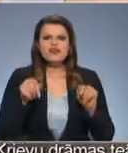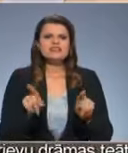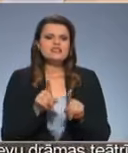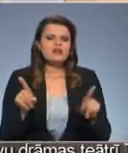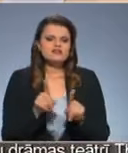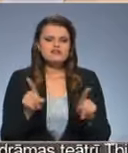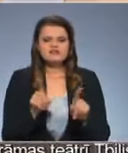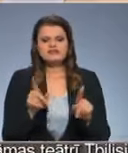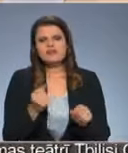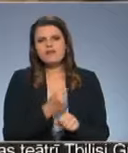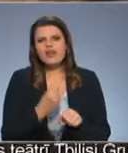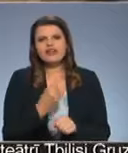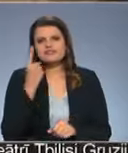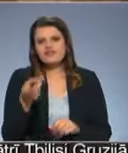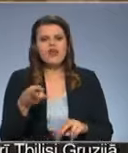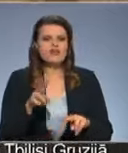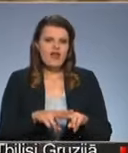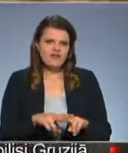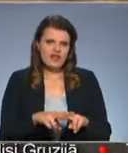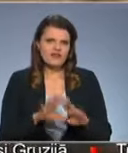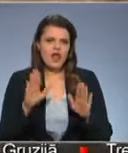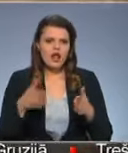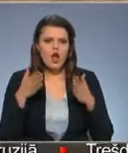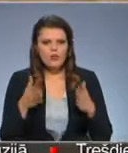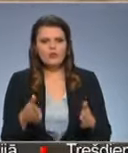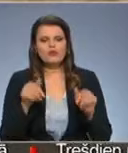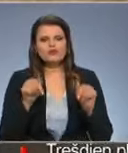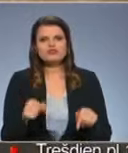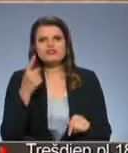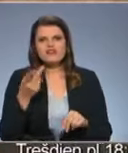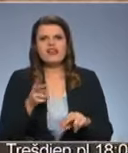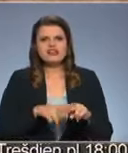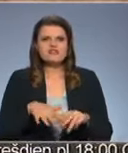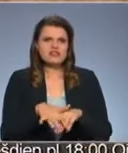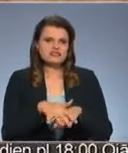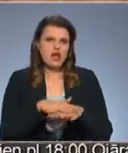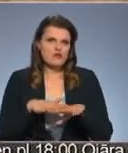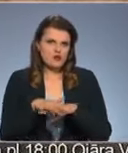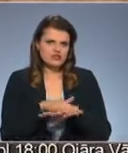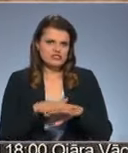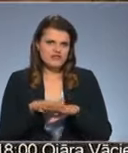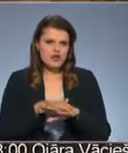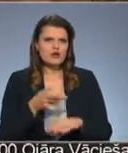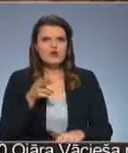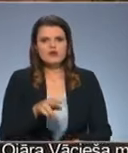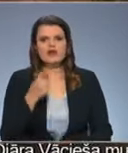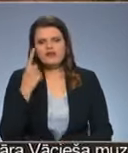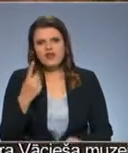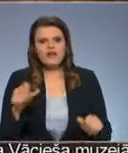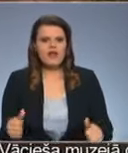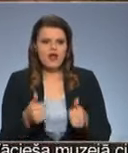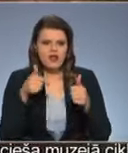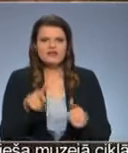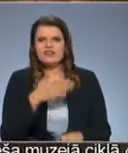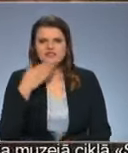darīts vienā vietā, lai būtu šīs vienas vietas atmosfēra. Un arī vienā vienā laikā tas